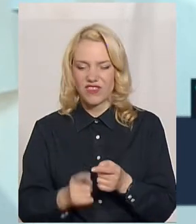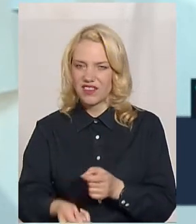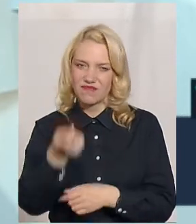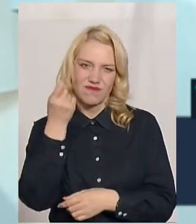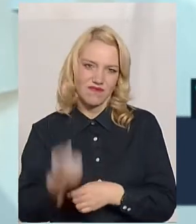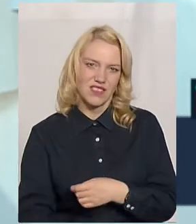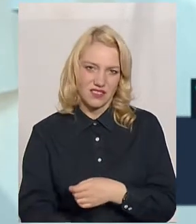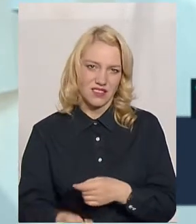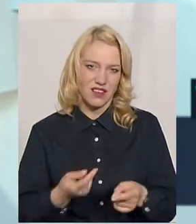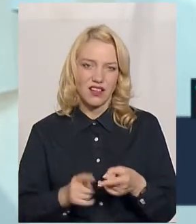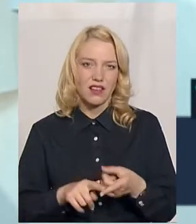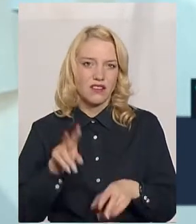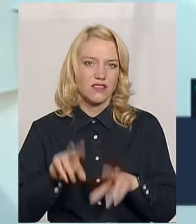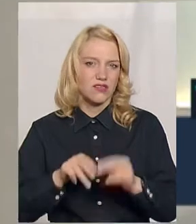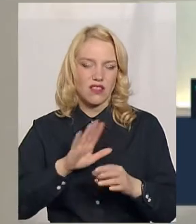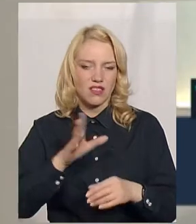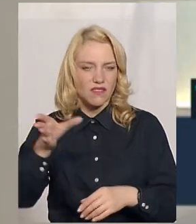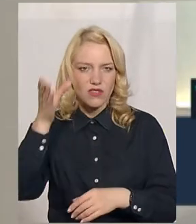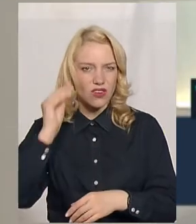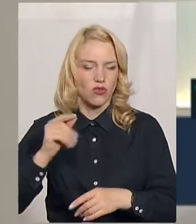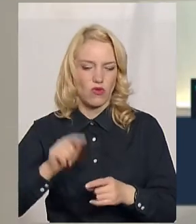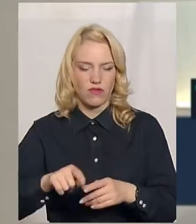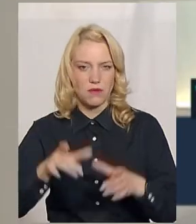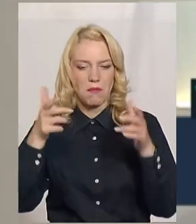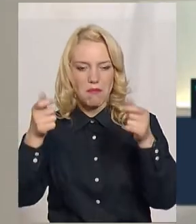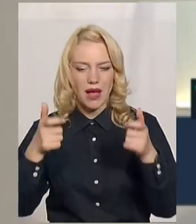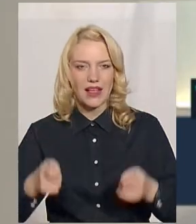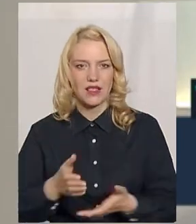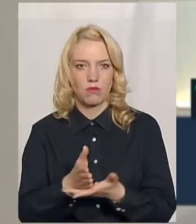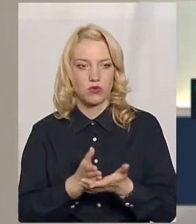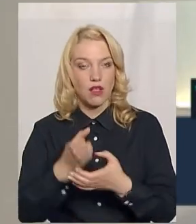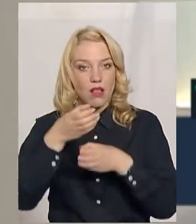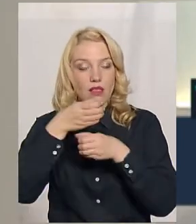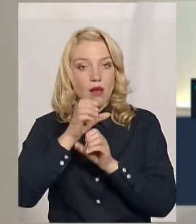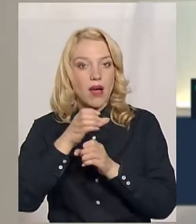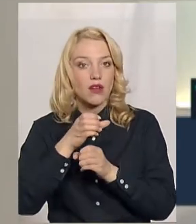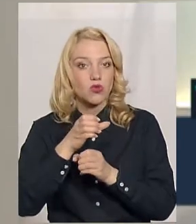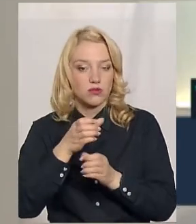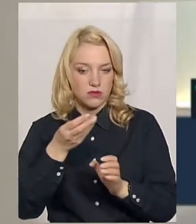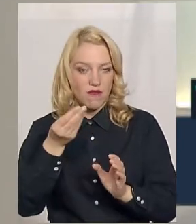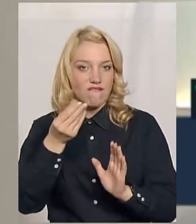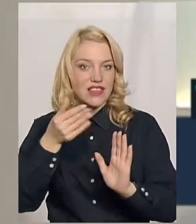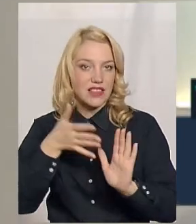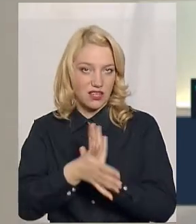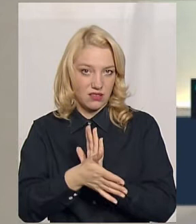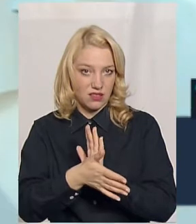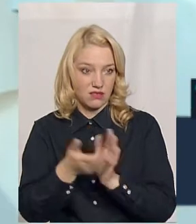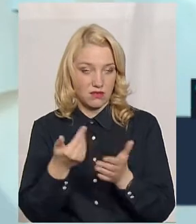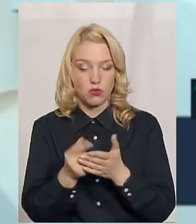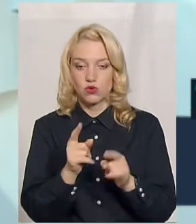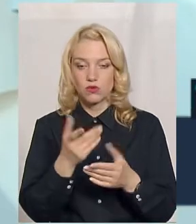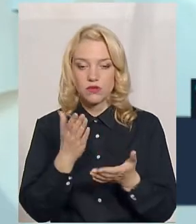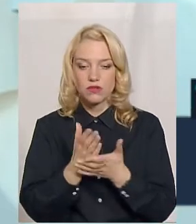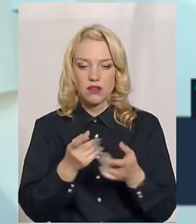крайні низька. Абсолютно не враховані в пакетах послуг лабораторні витрати. От чому ми